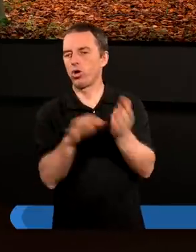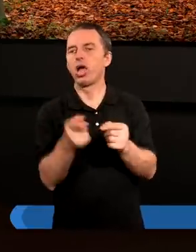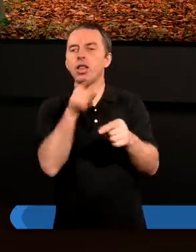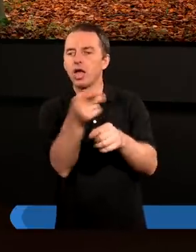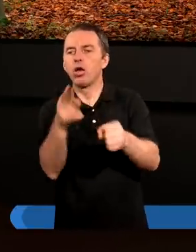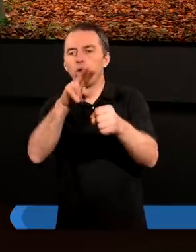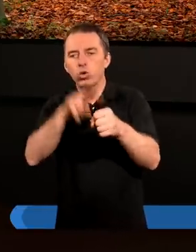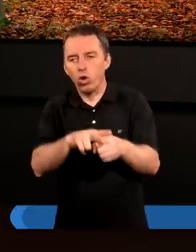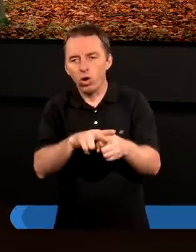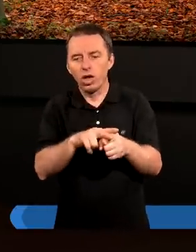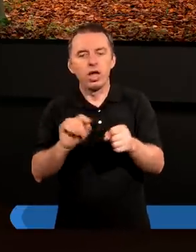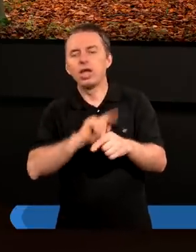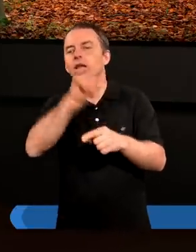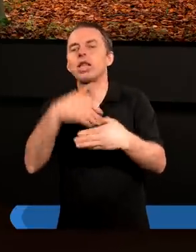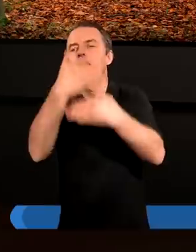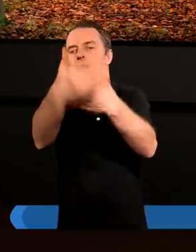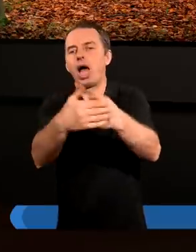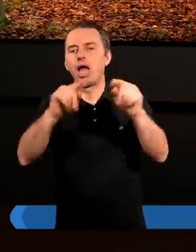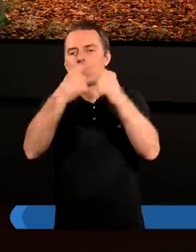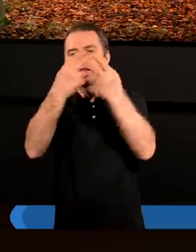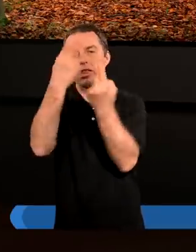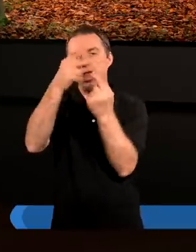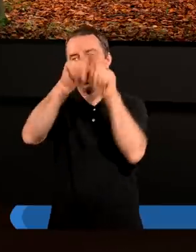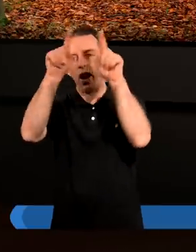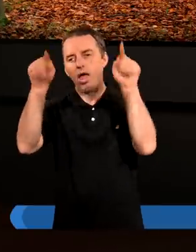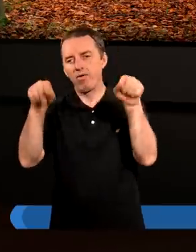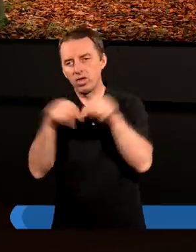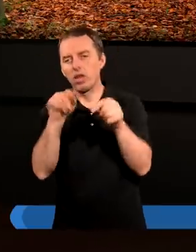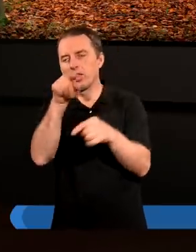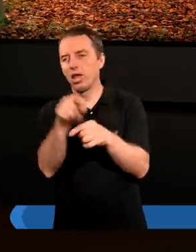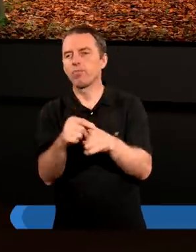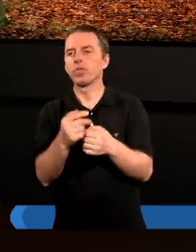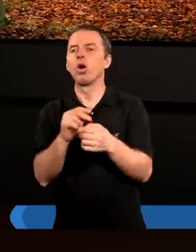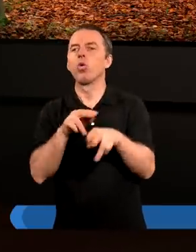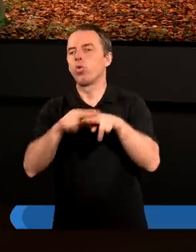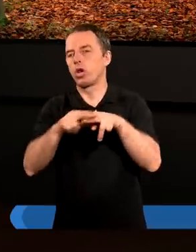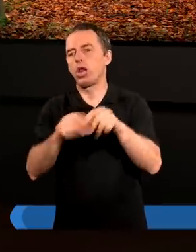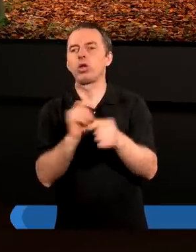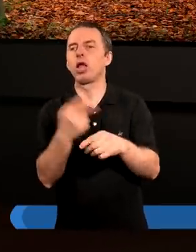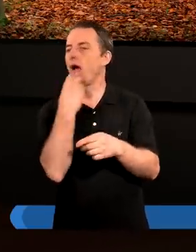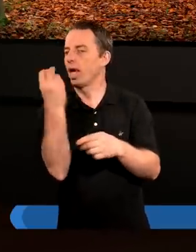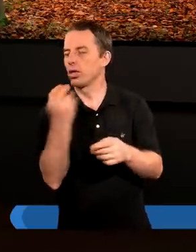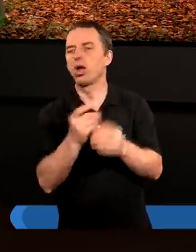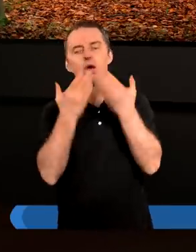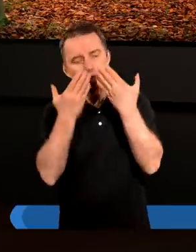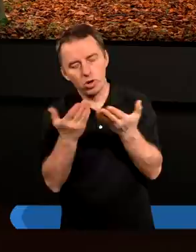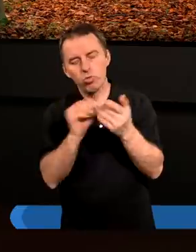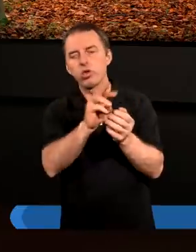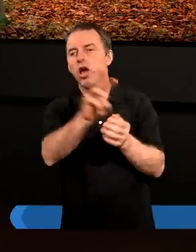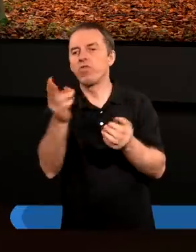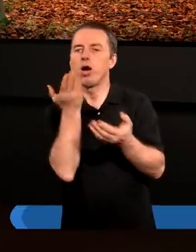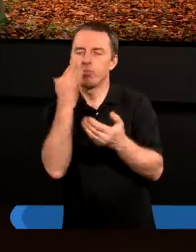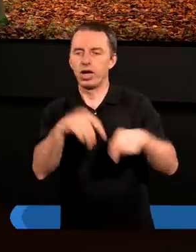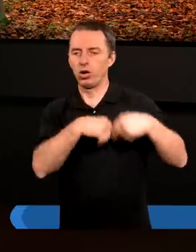którzy są za monitorami swoich urządzeń elektronicznych. Dziękuję Wam